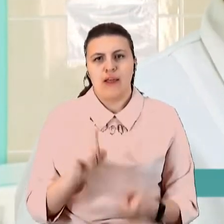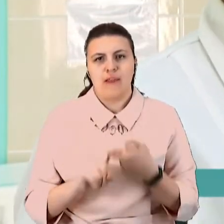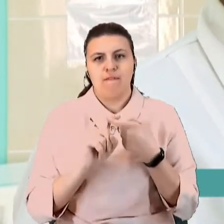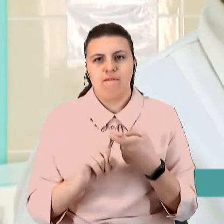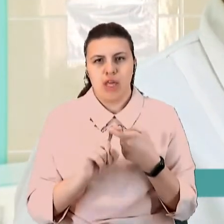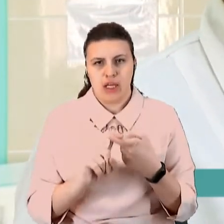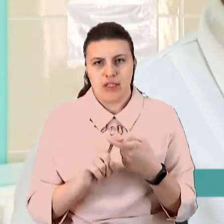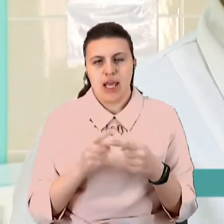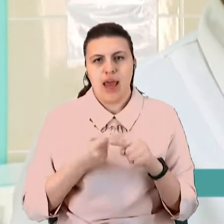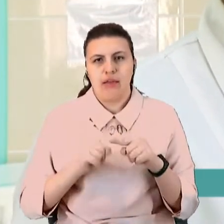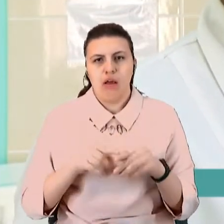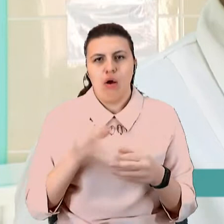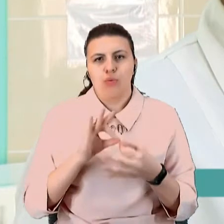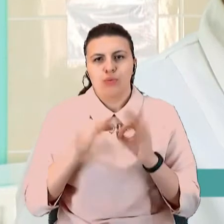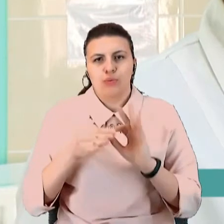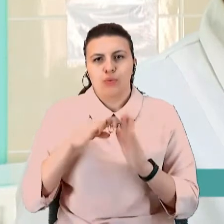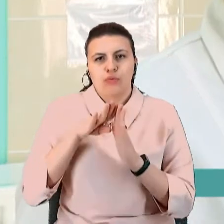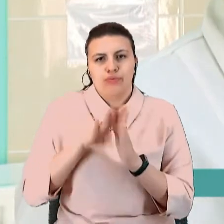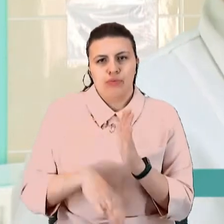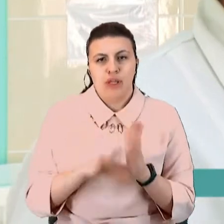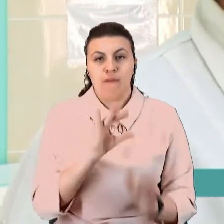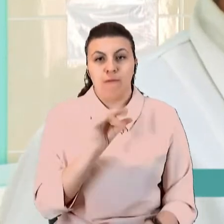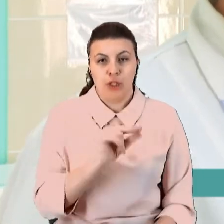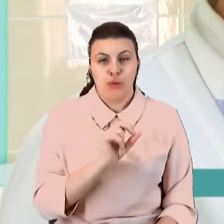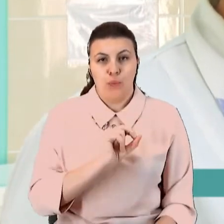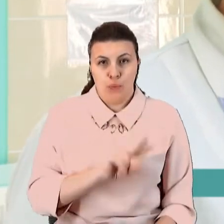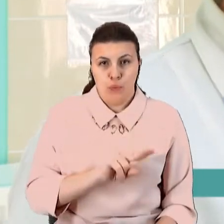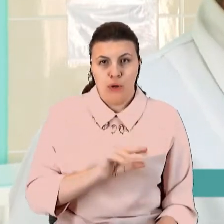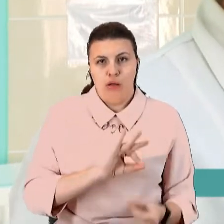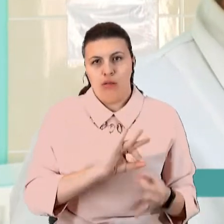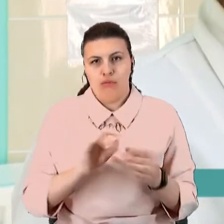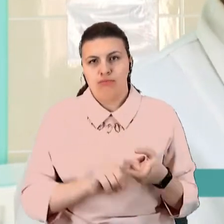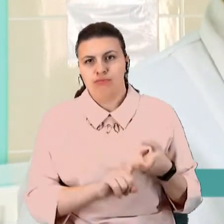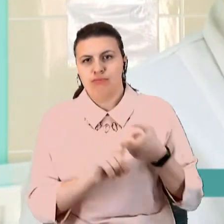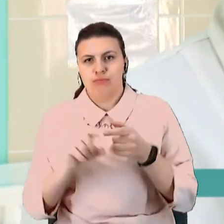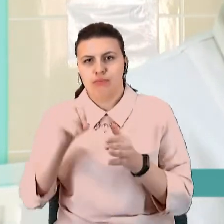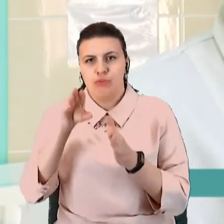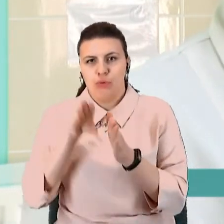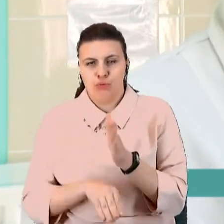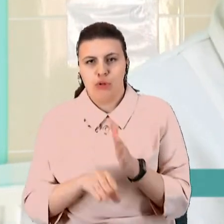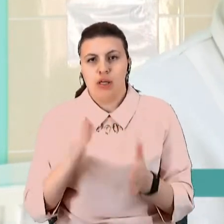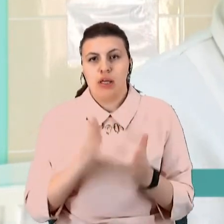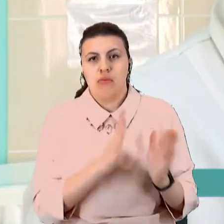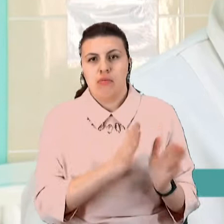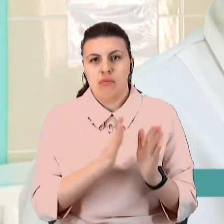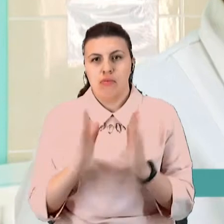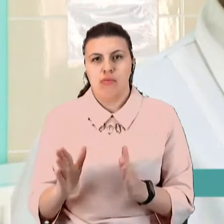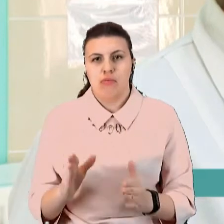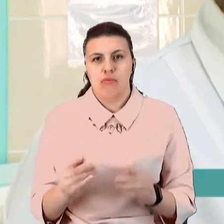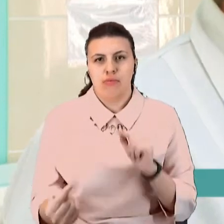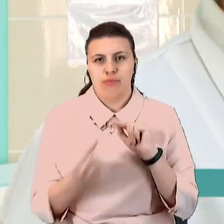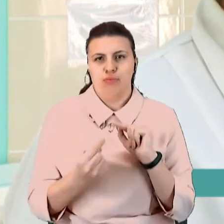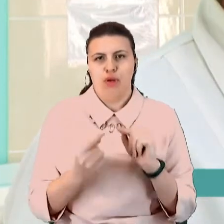осложнення віч-інфекції. Якщо пацієнт регулярно приймає антиретровірусну